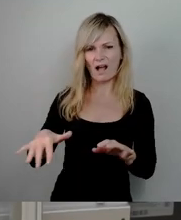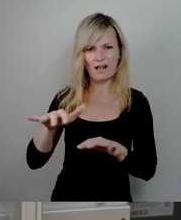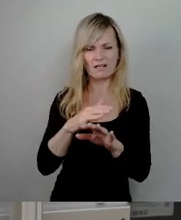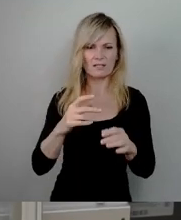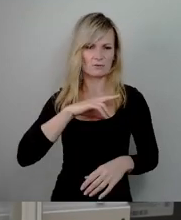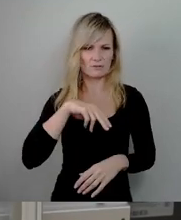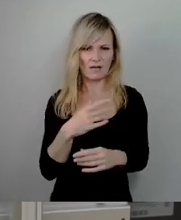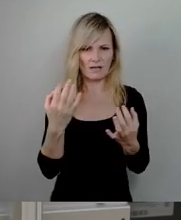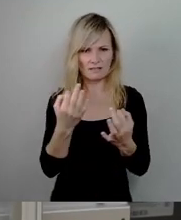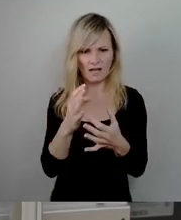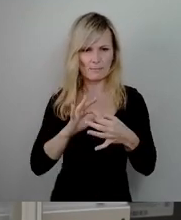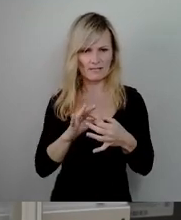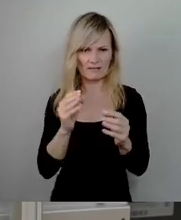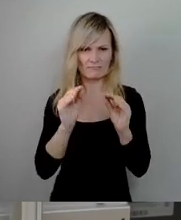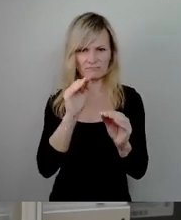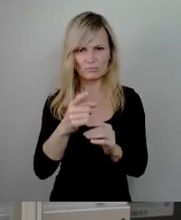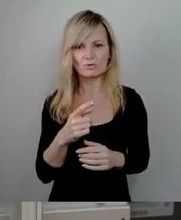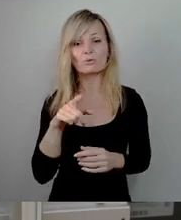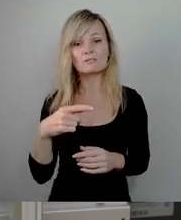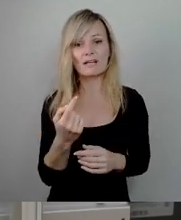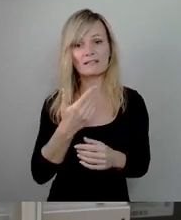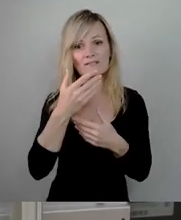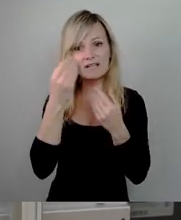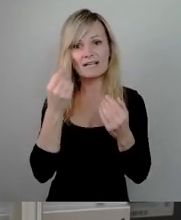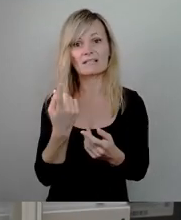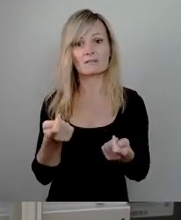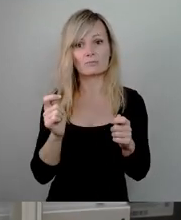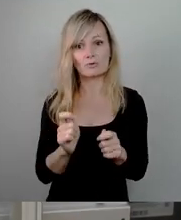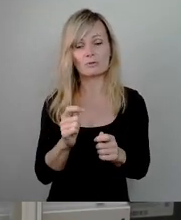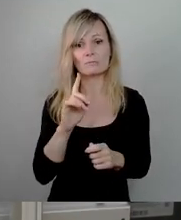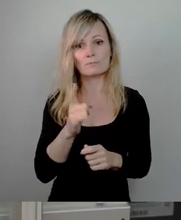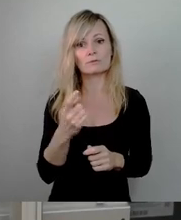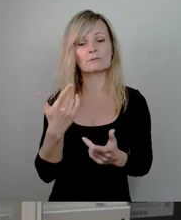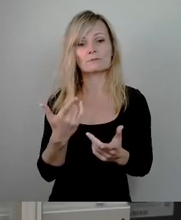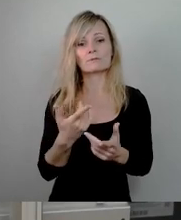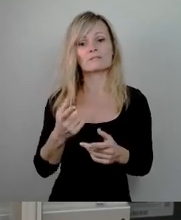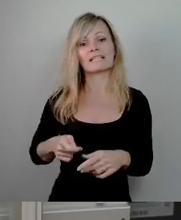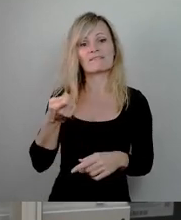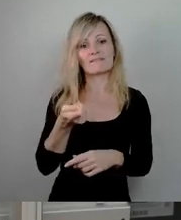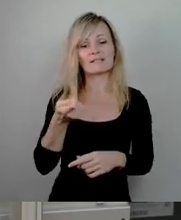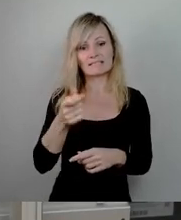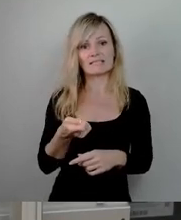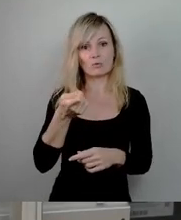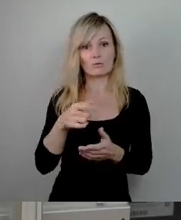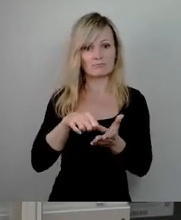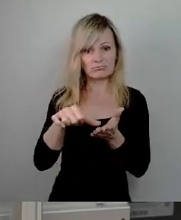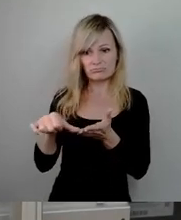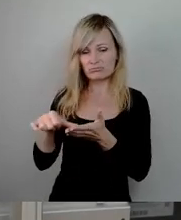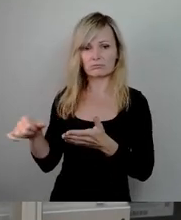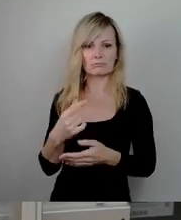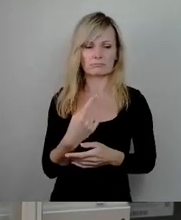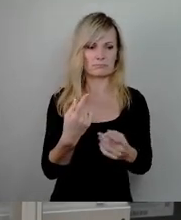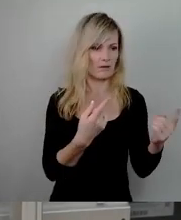binden und vergessen dabei, dass wir zum Schluss investive Maßnahmen haben, die wir damit nicht mehr durchführen können. Ja,